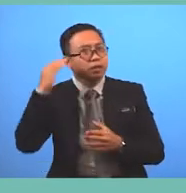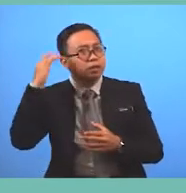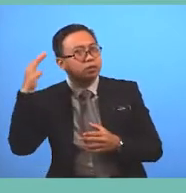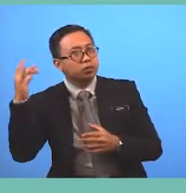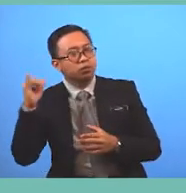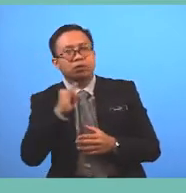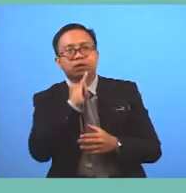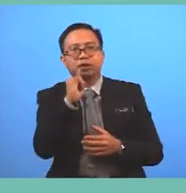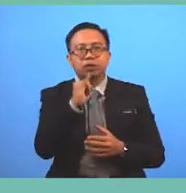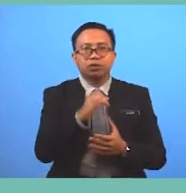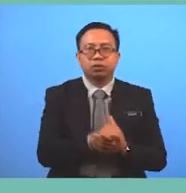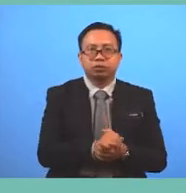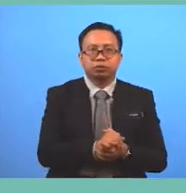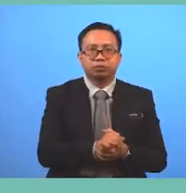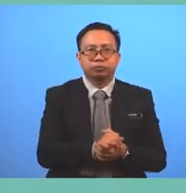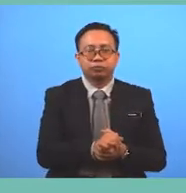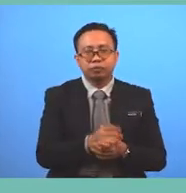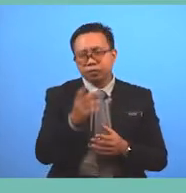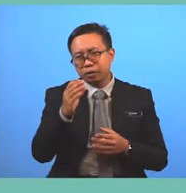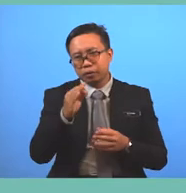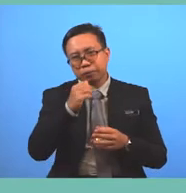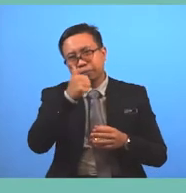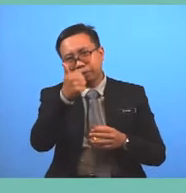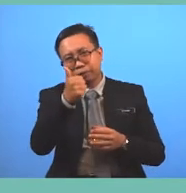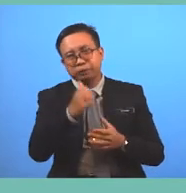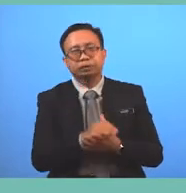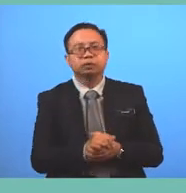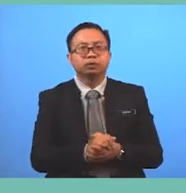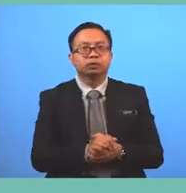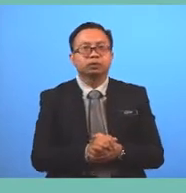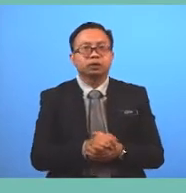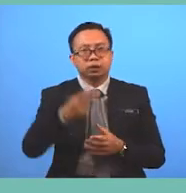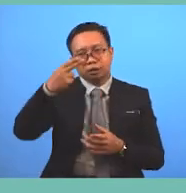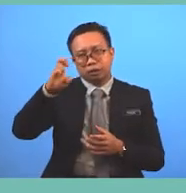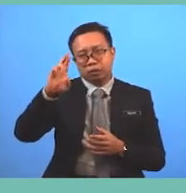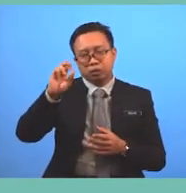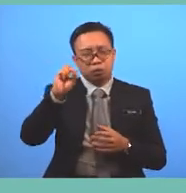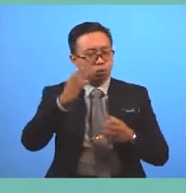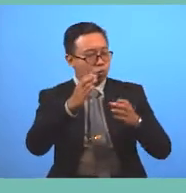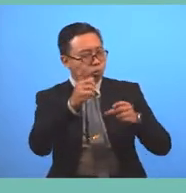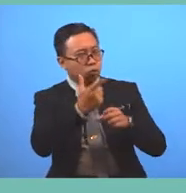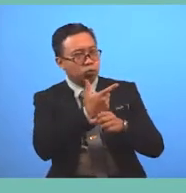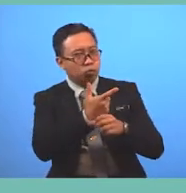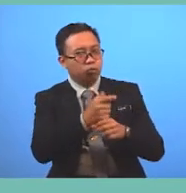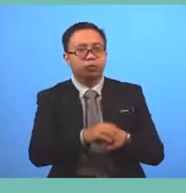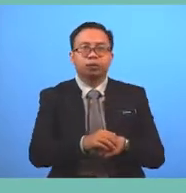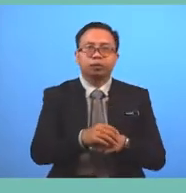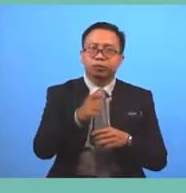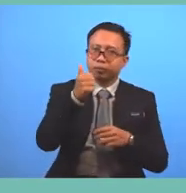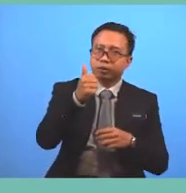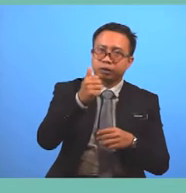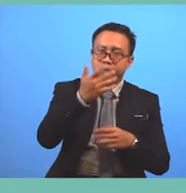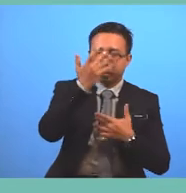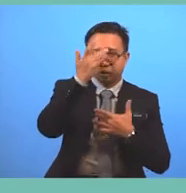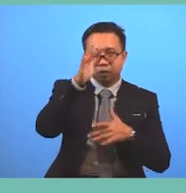soundtrack Is enchanting Or fascinating The hero Or villain Is convincing